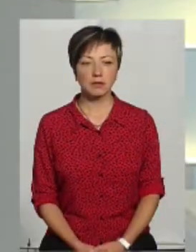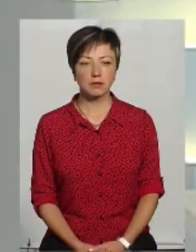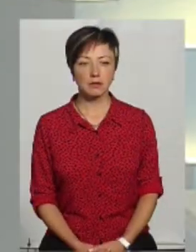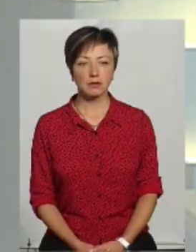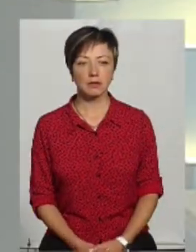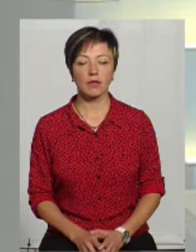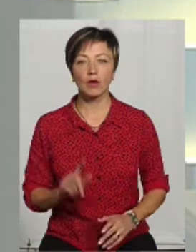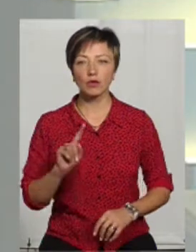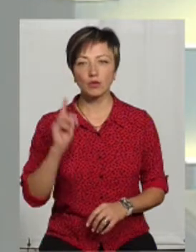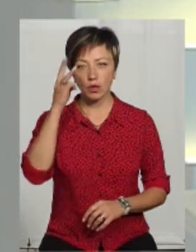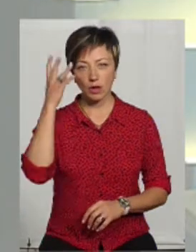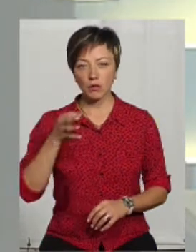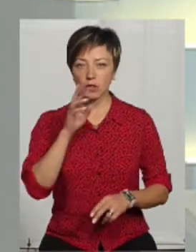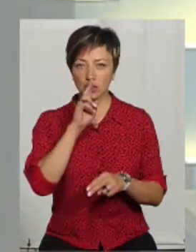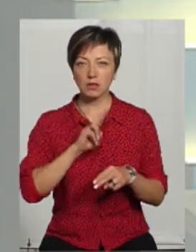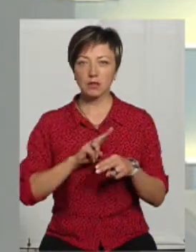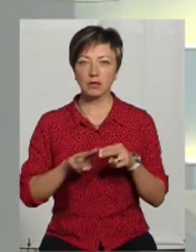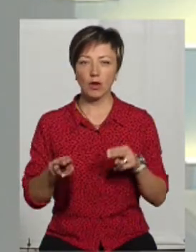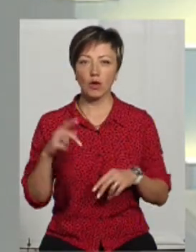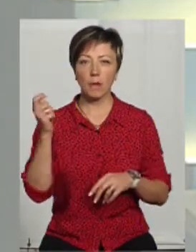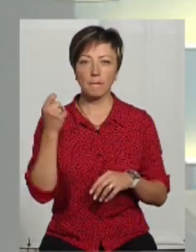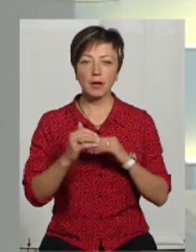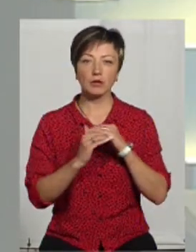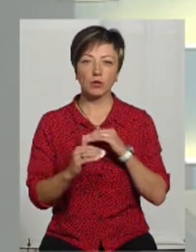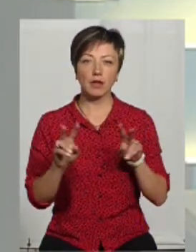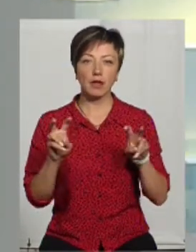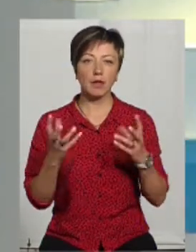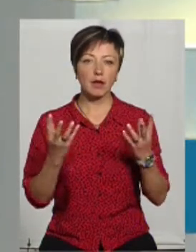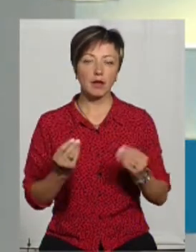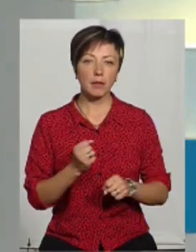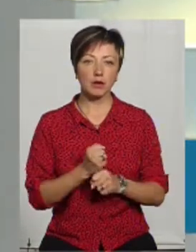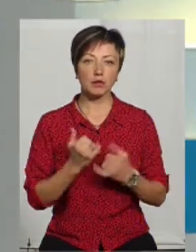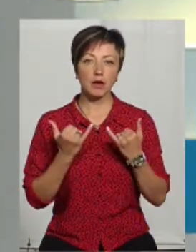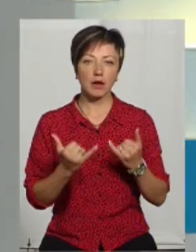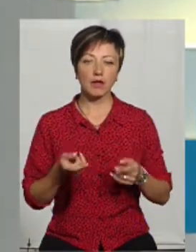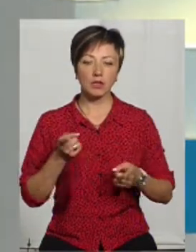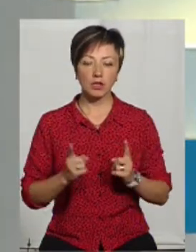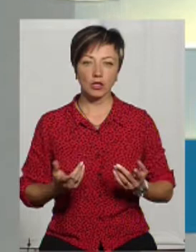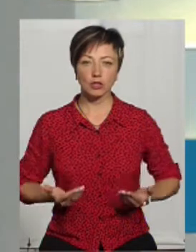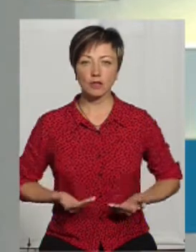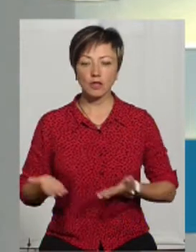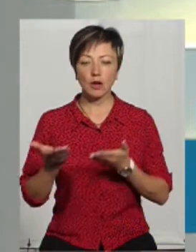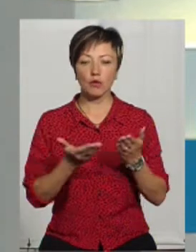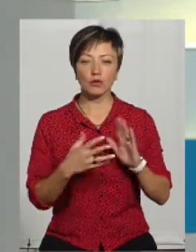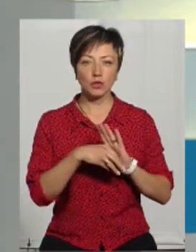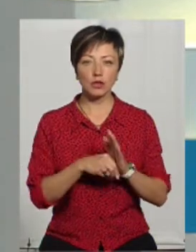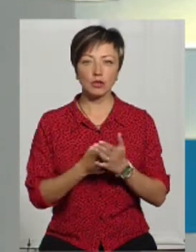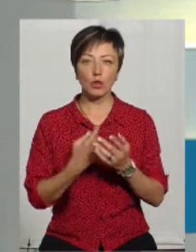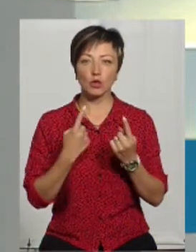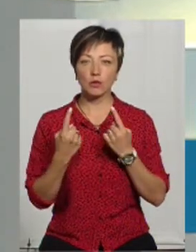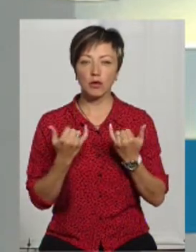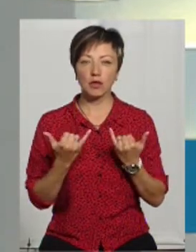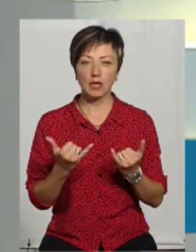Чому на Хмельниччині зникають пасовища? Це тема дня. Ми працюємо для вас наживо і запрошуємо долучатися до